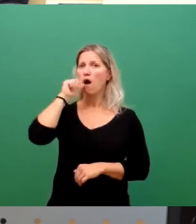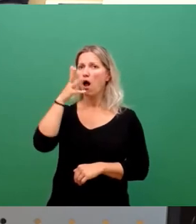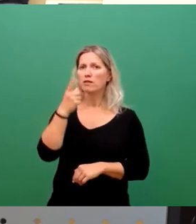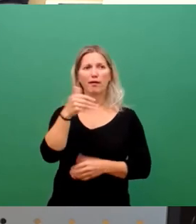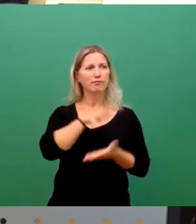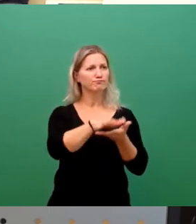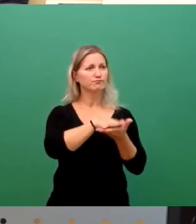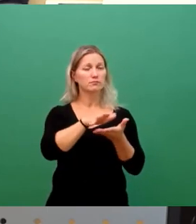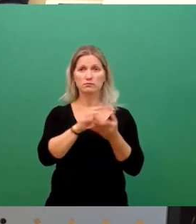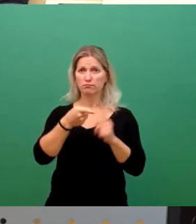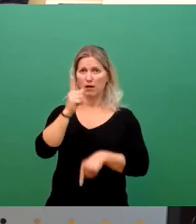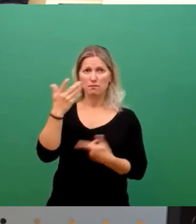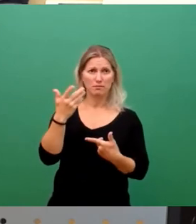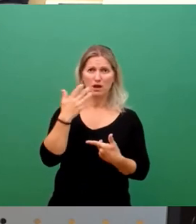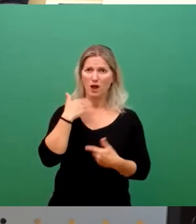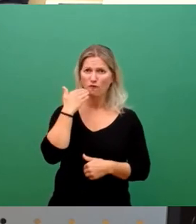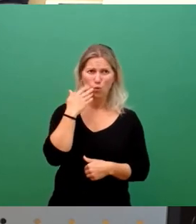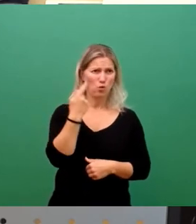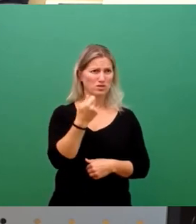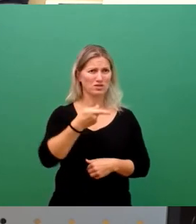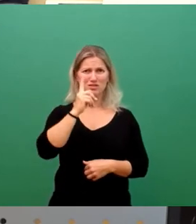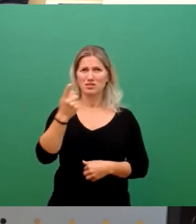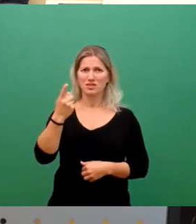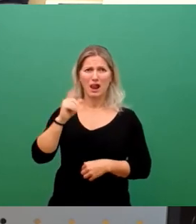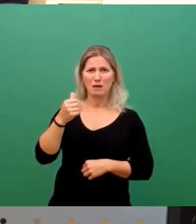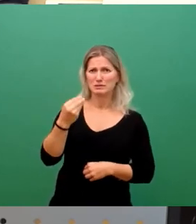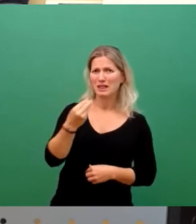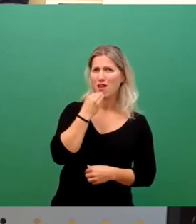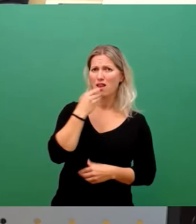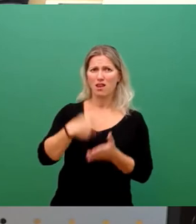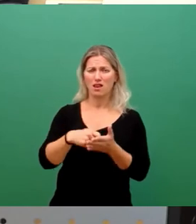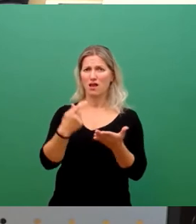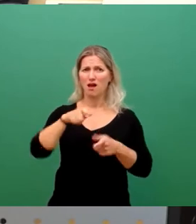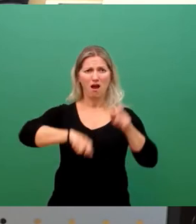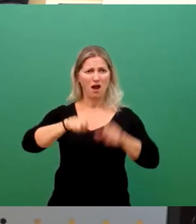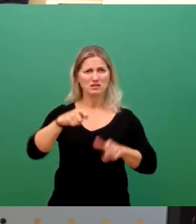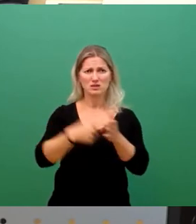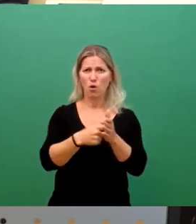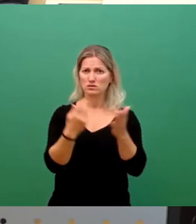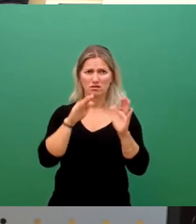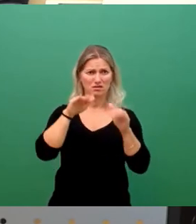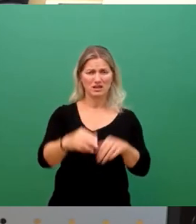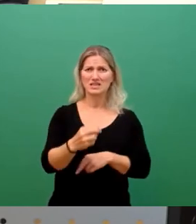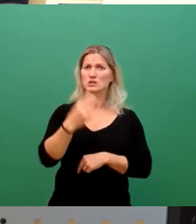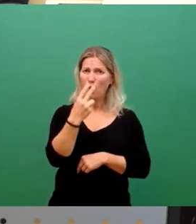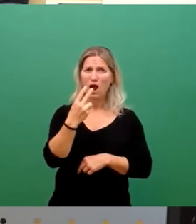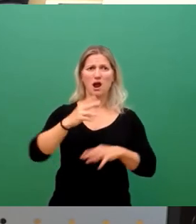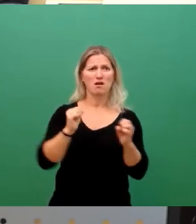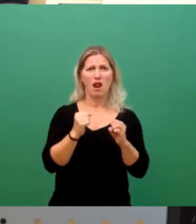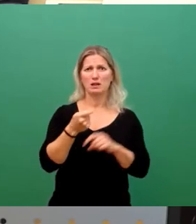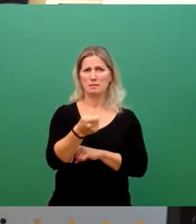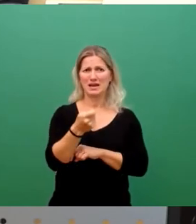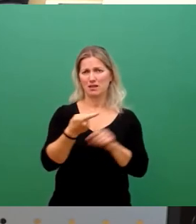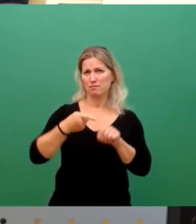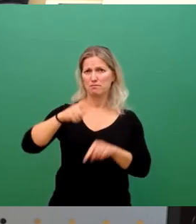Lebensmitteln im Wohnbereich. Im Raum stehen hier Steigerungen der Heizkosten in Höhe von etwa zwei Kaltmieten. Das können